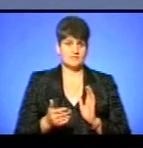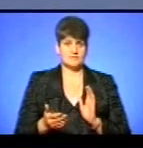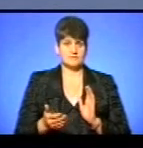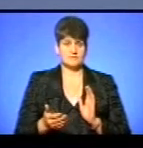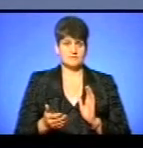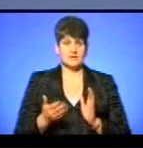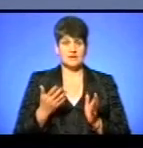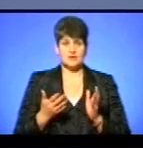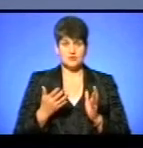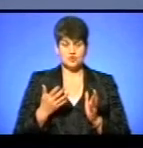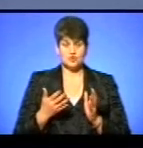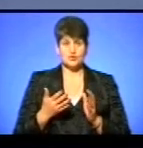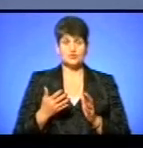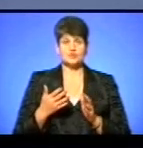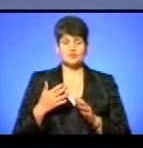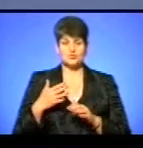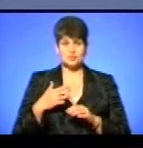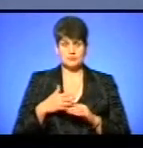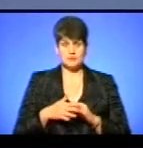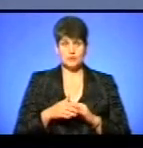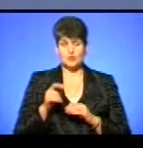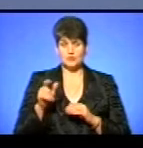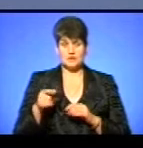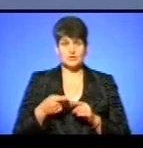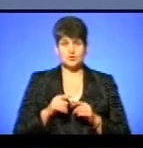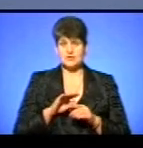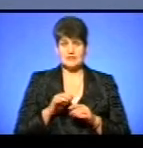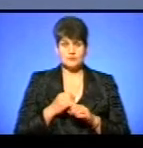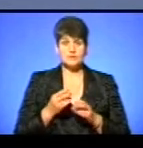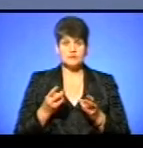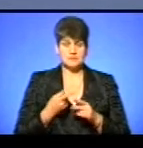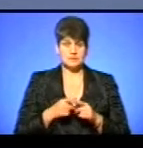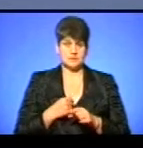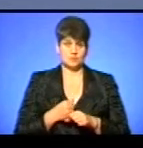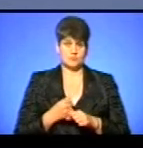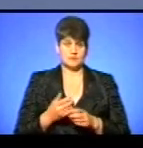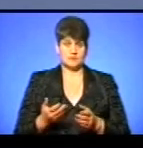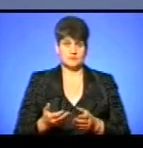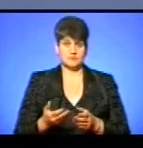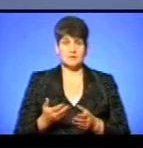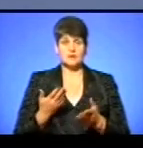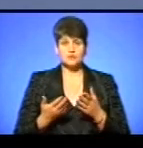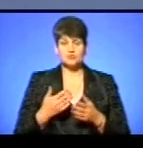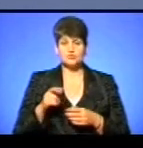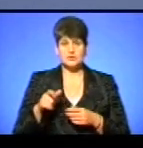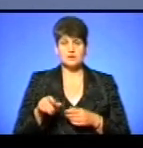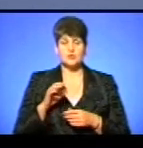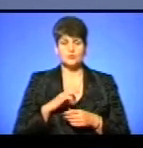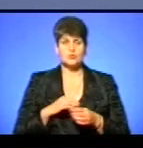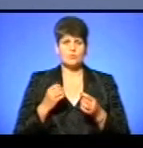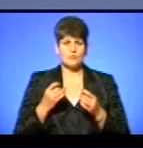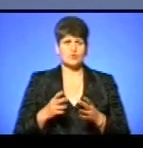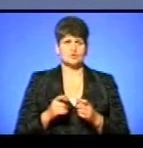Якщо, зрозуміє, людина цього не зробила ще, то варто то зробити. Якщо людина користується просто